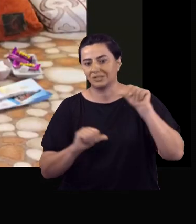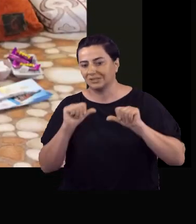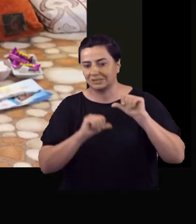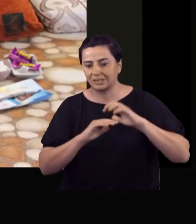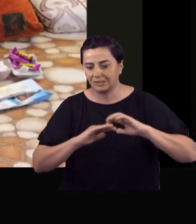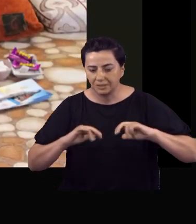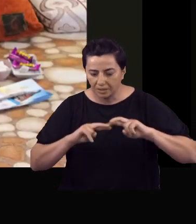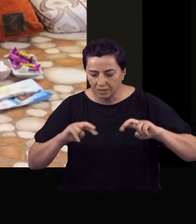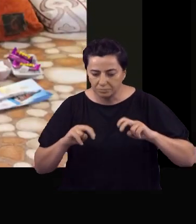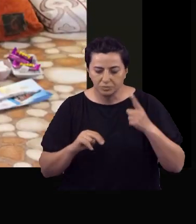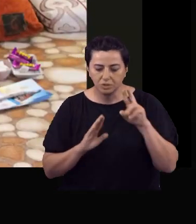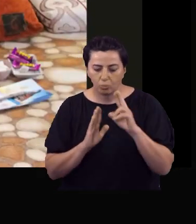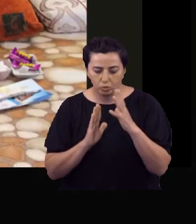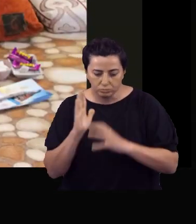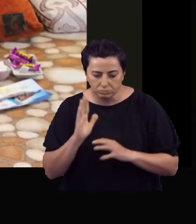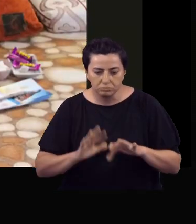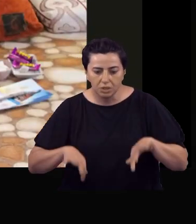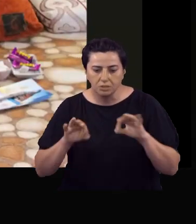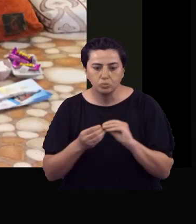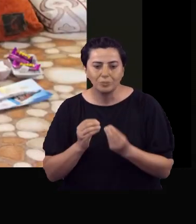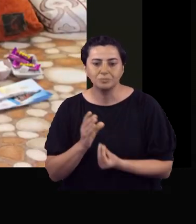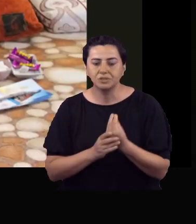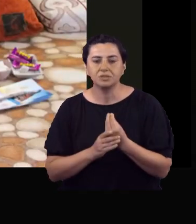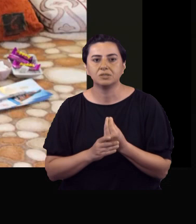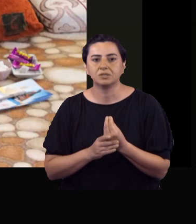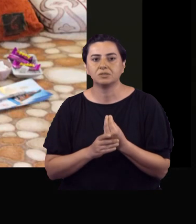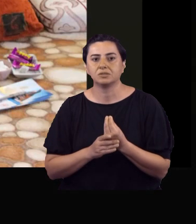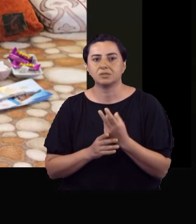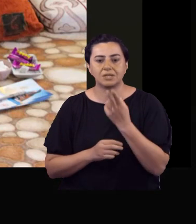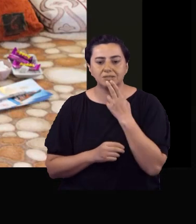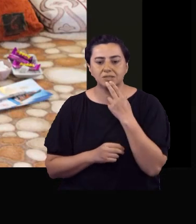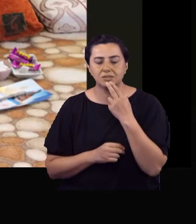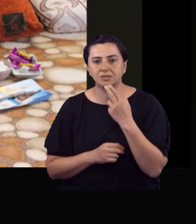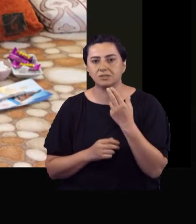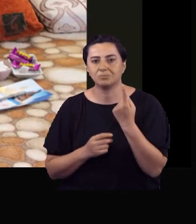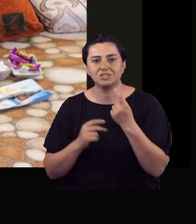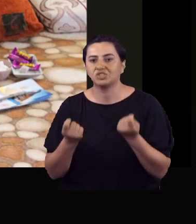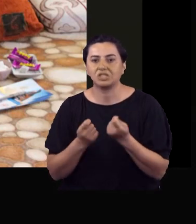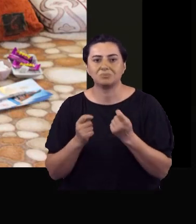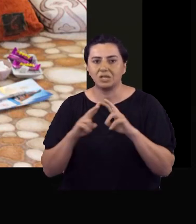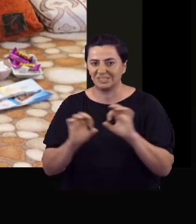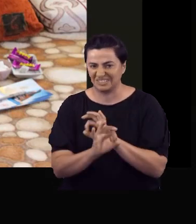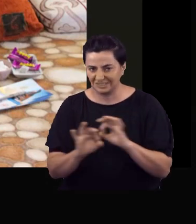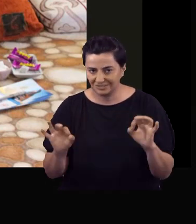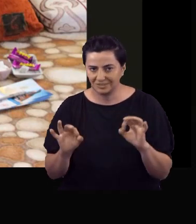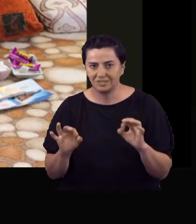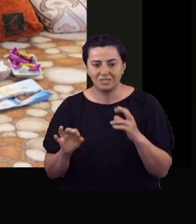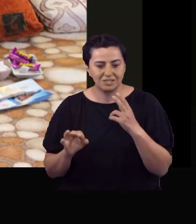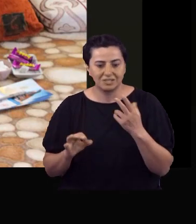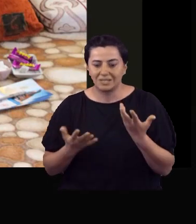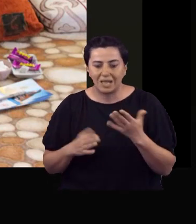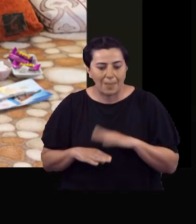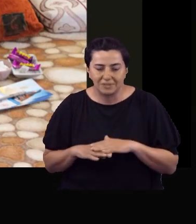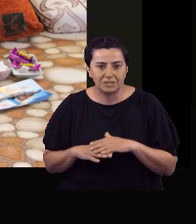önümüze bir sorun çıktı. Yüksek Ova'da şu ana kadar bir kadın alanına çalışma yapılmamıştı. Çalışma yapmak istiyorsunuz ama